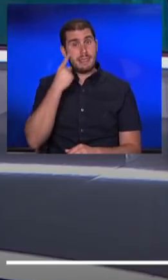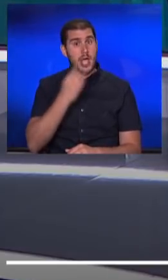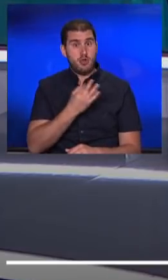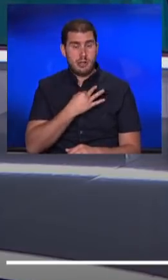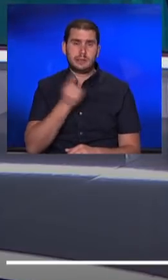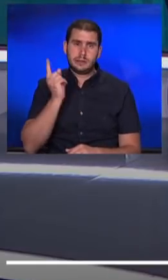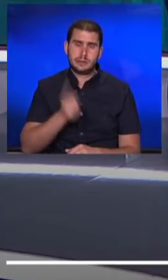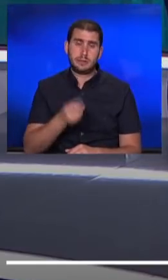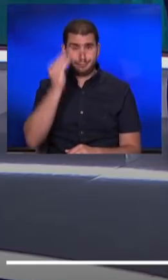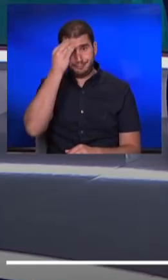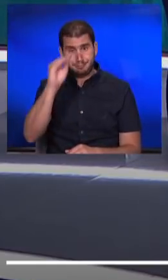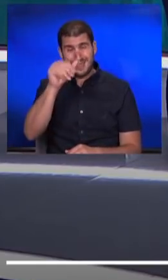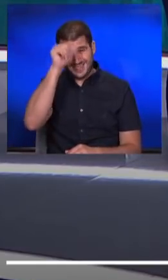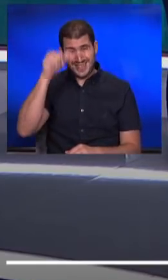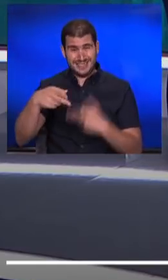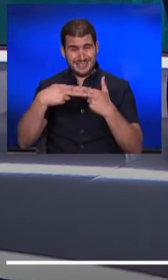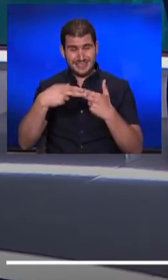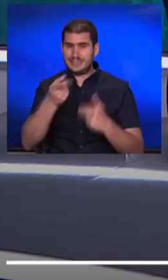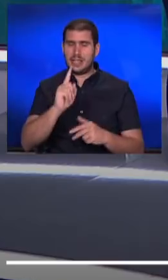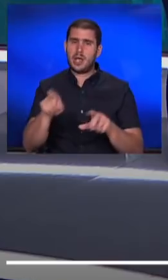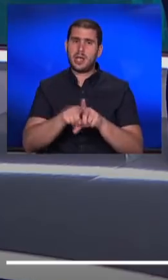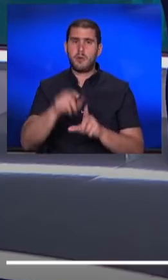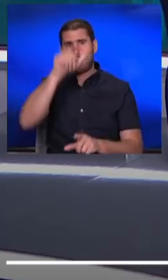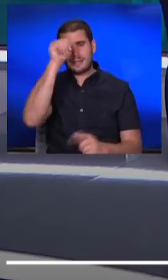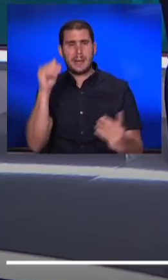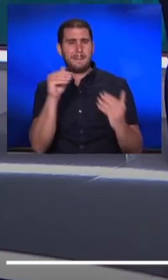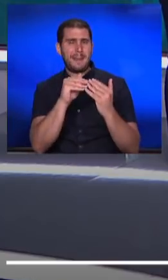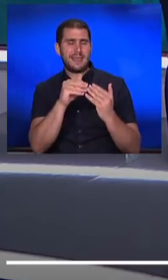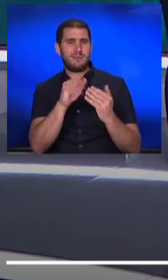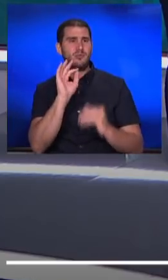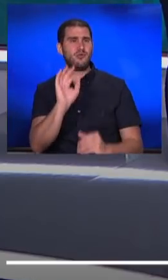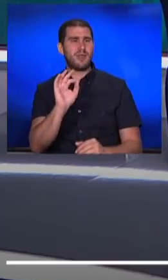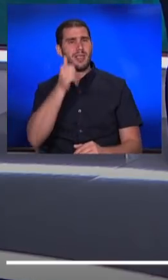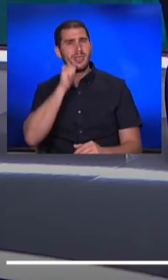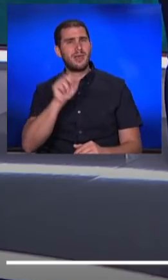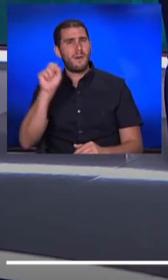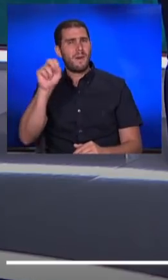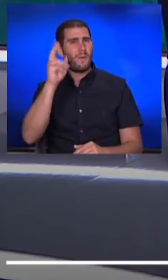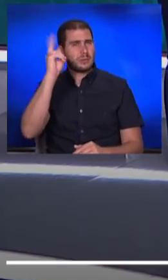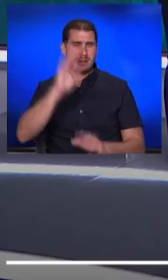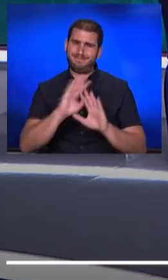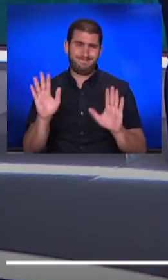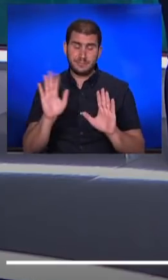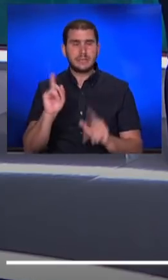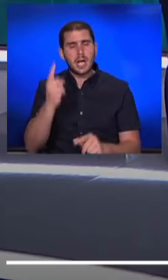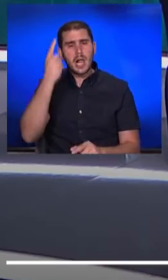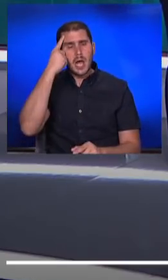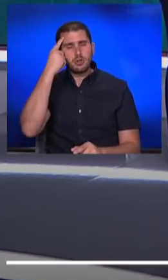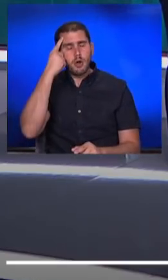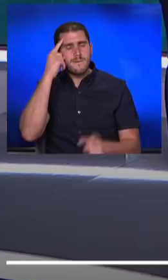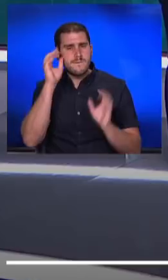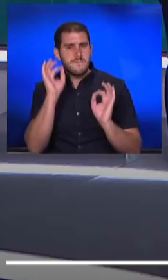צריך להגיד הקיץ זה, זה לא הקיץ המתאים בשביל לקחת את הטיולים לחול. ולחשוב מאוד מאוד